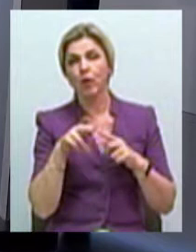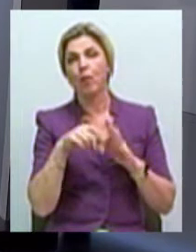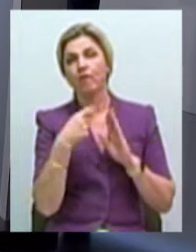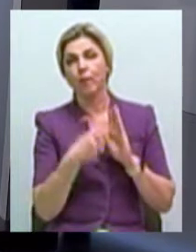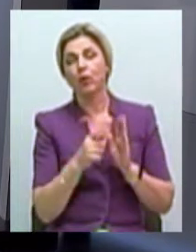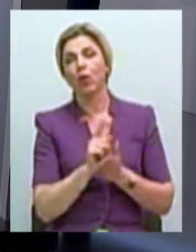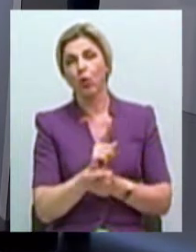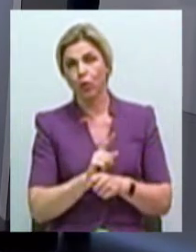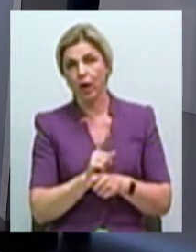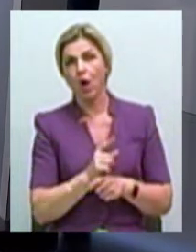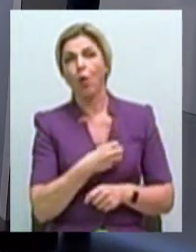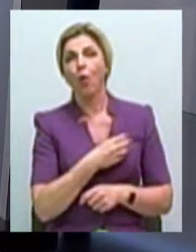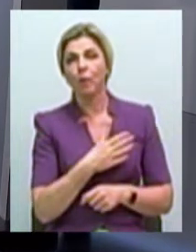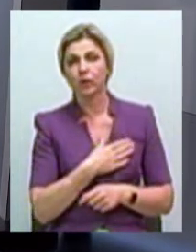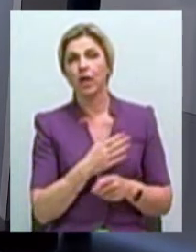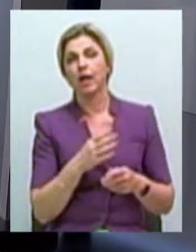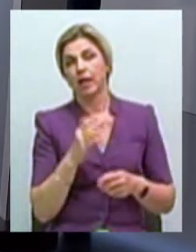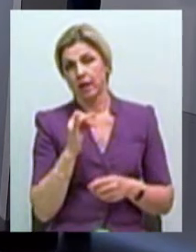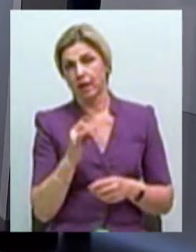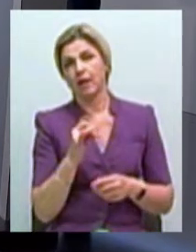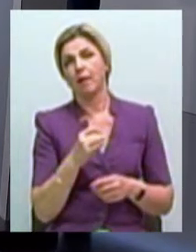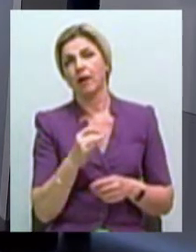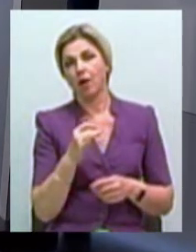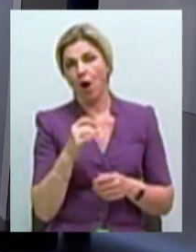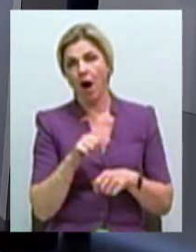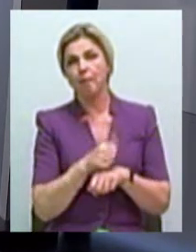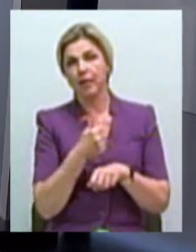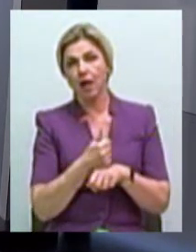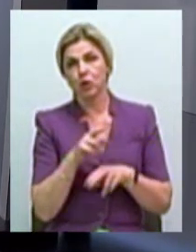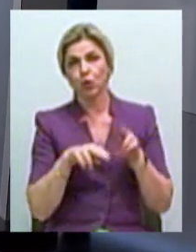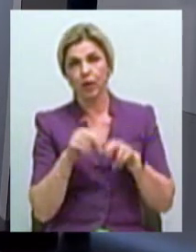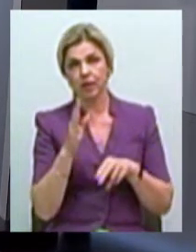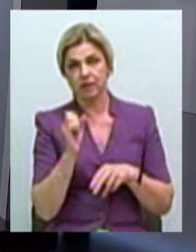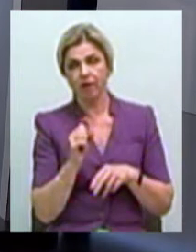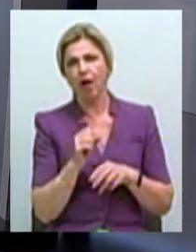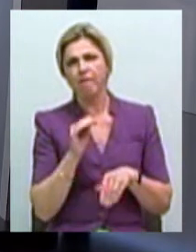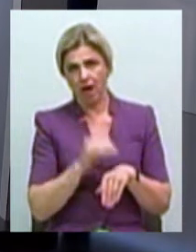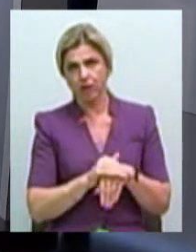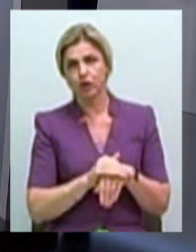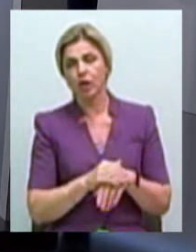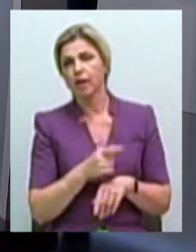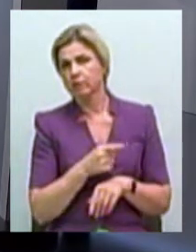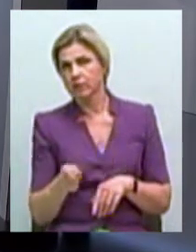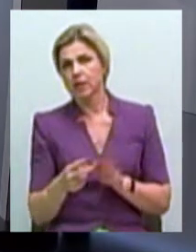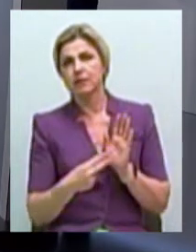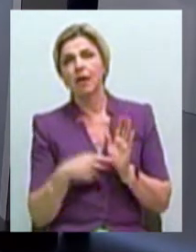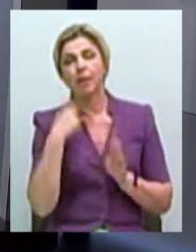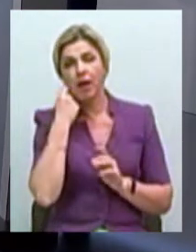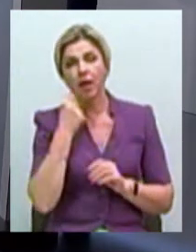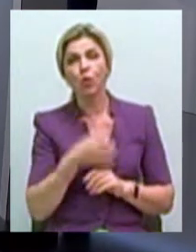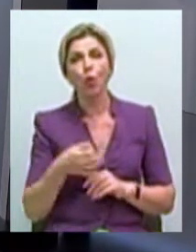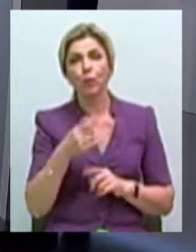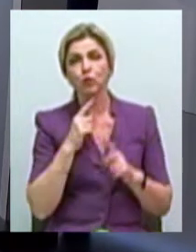регулировання коммунальной собственности, приватизации капітального строительства. Фактически 7 лет обласной совет не